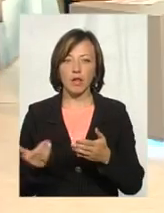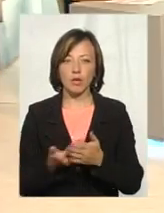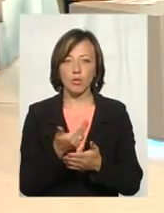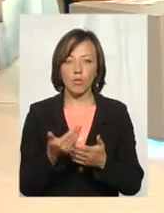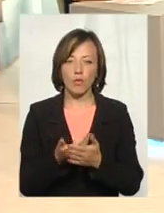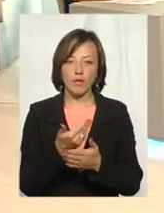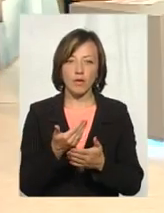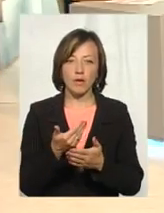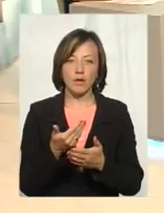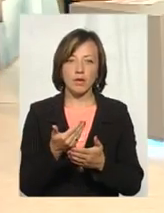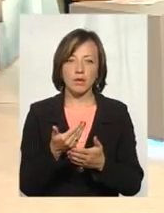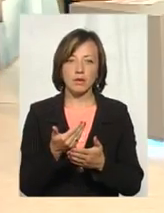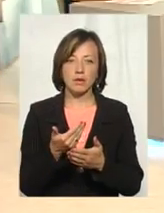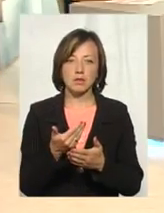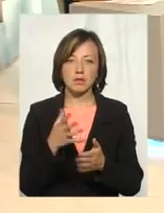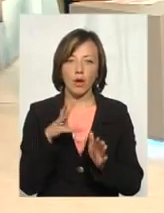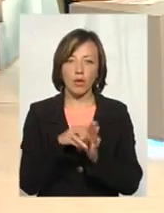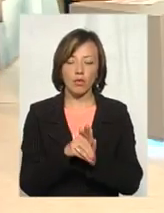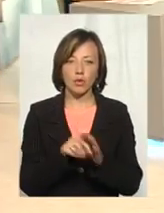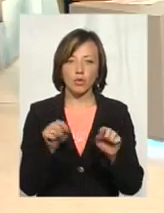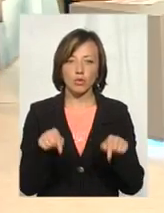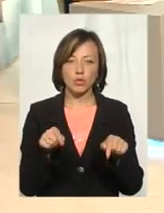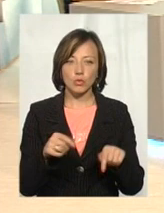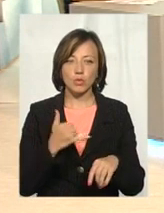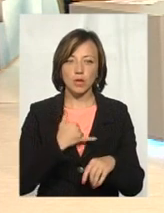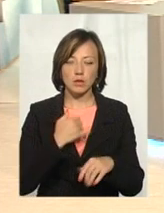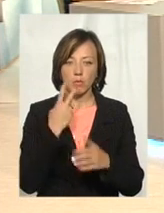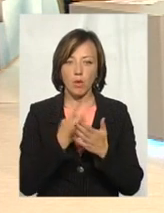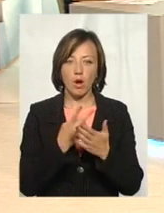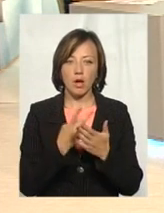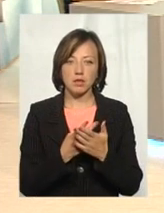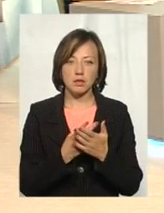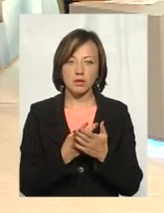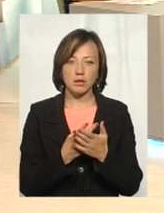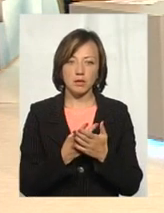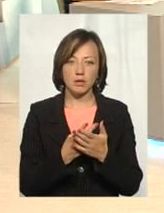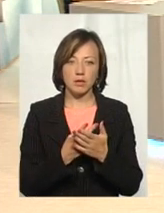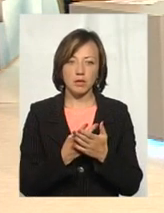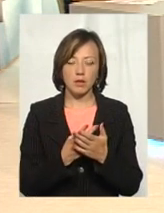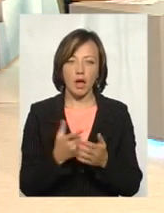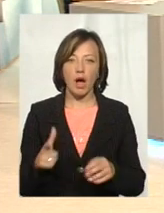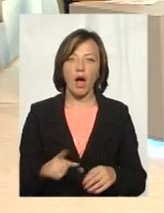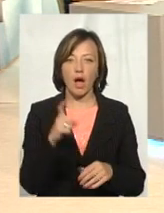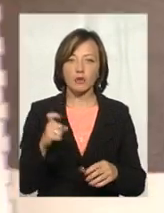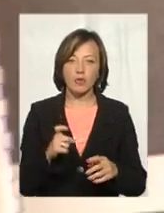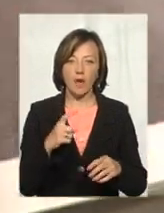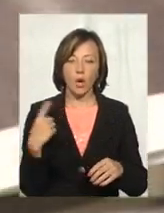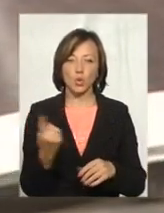захоронення. Ось тут нас показано вже газова турбіна.